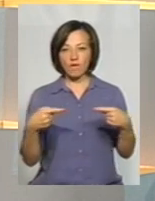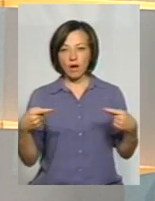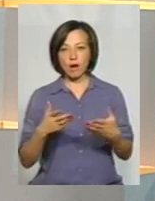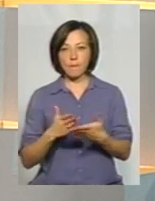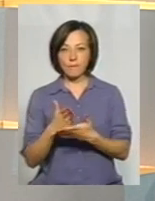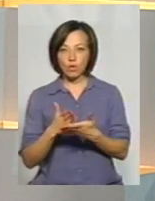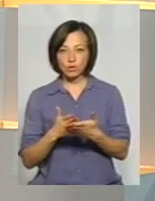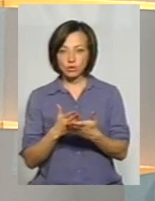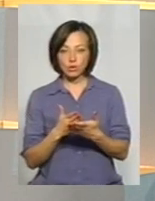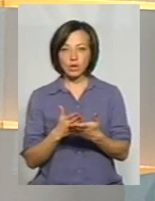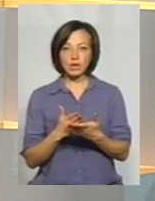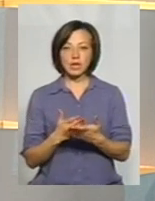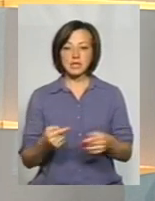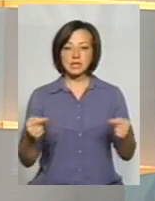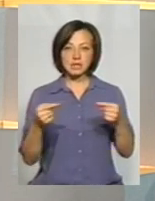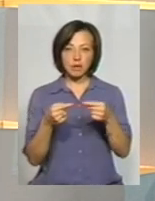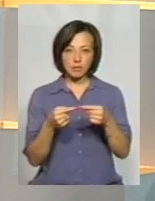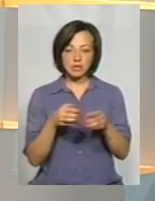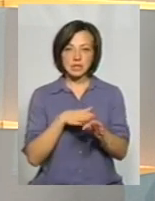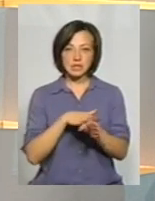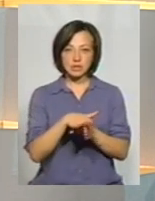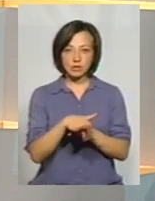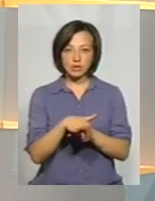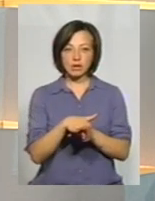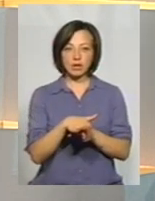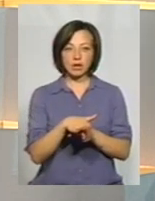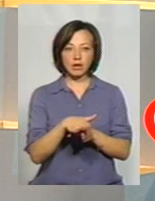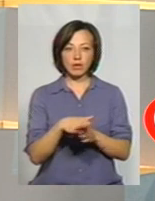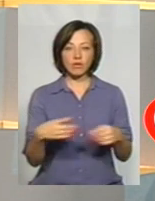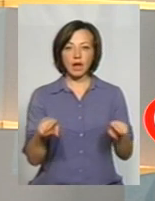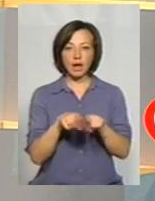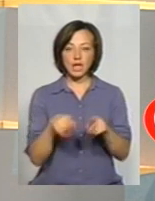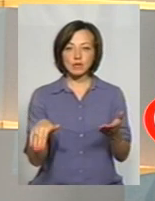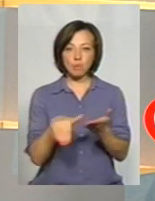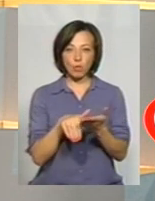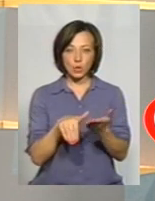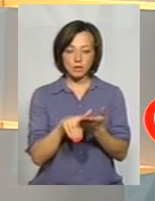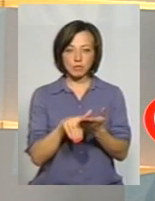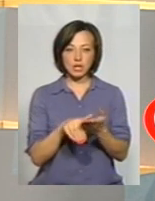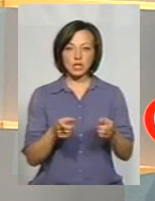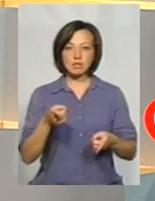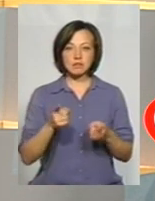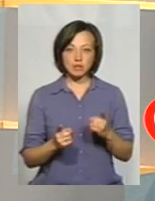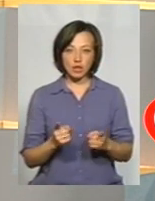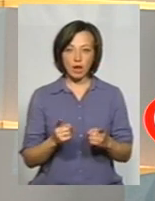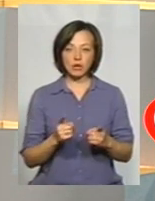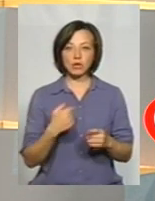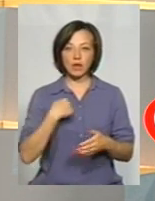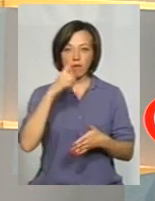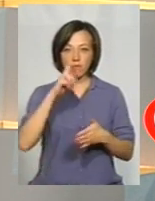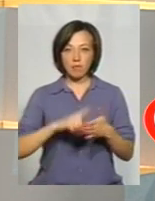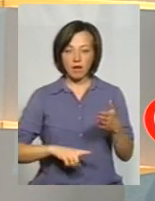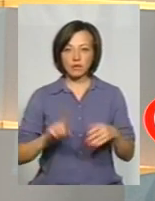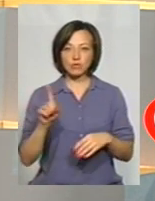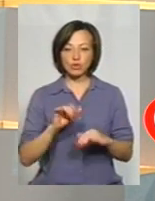послуги, саме зійснюються закупілля в такий спосіб. Звичайно, і я впевнений,